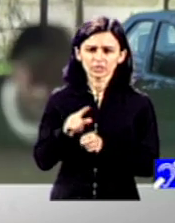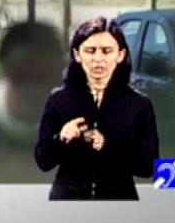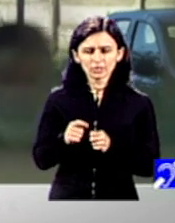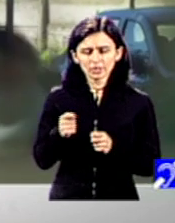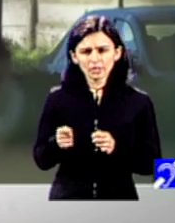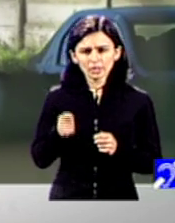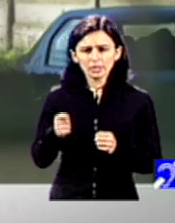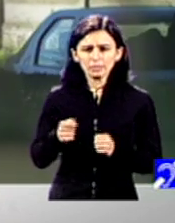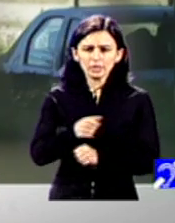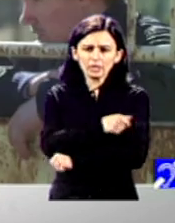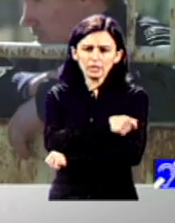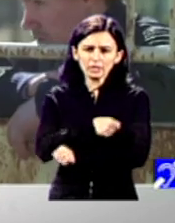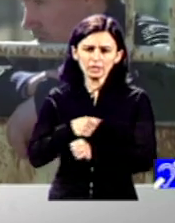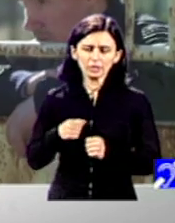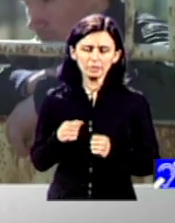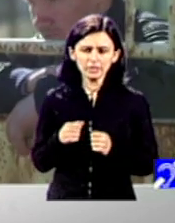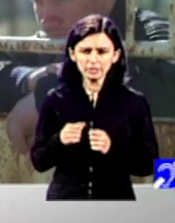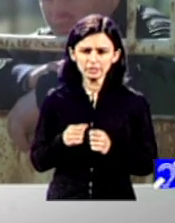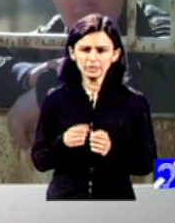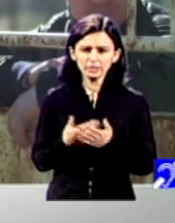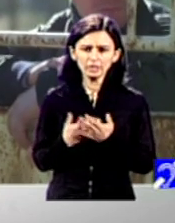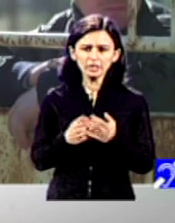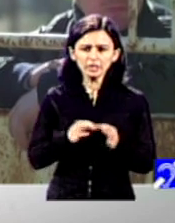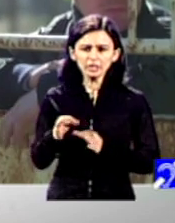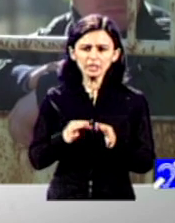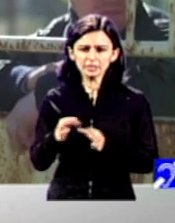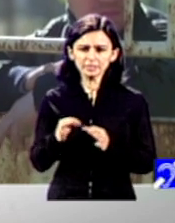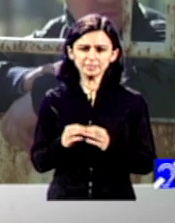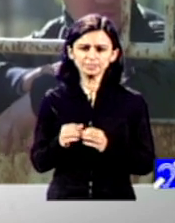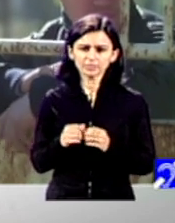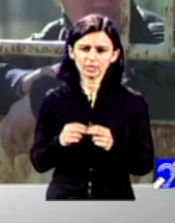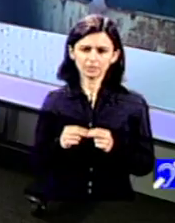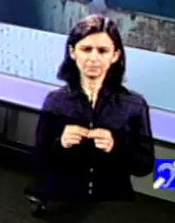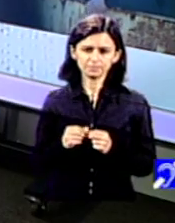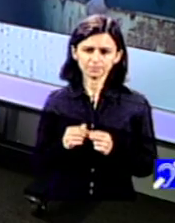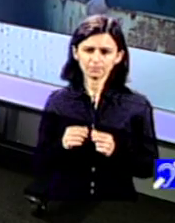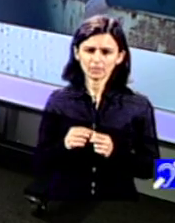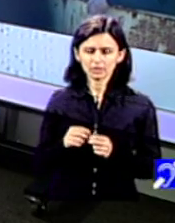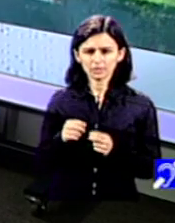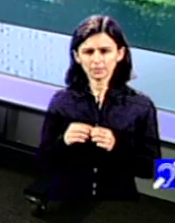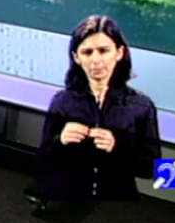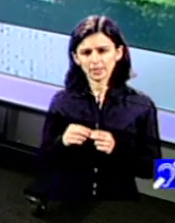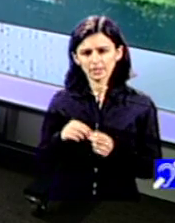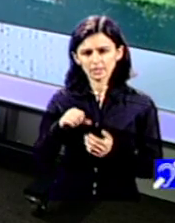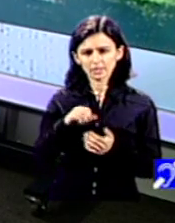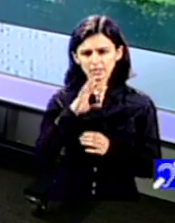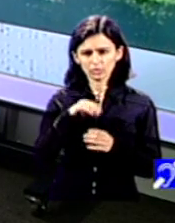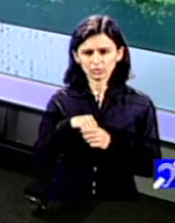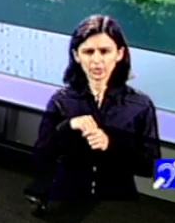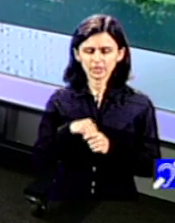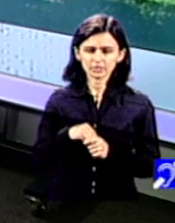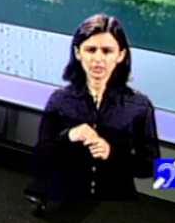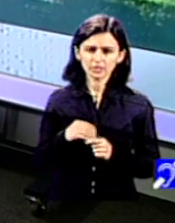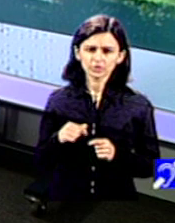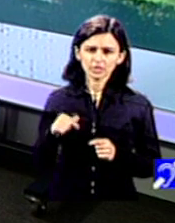de acest plan de redresare la nivel european, sau mecanismul de redresare și reziliență, cum i se spune, iar